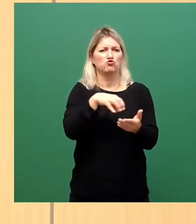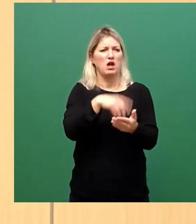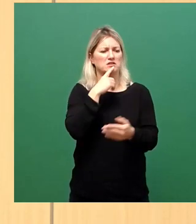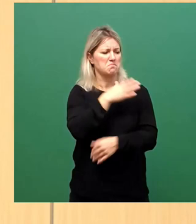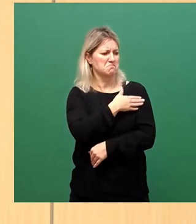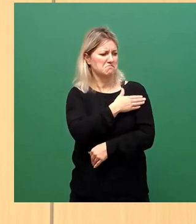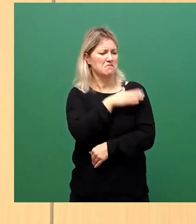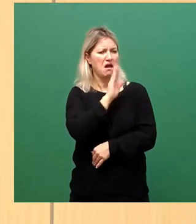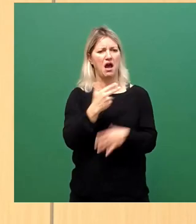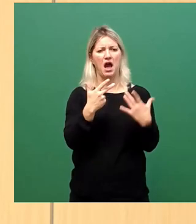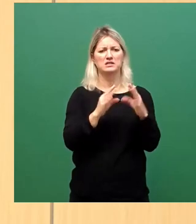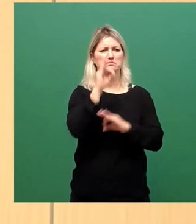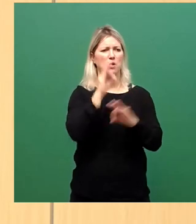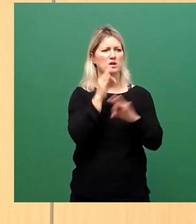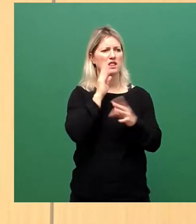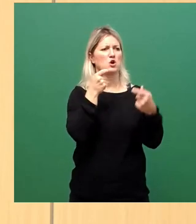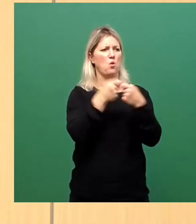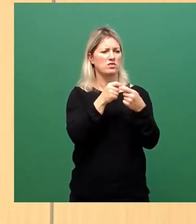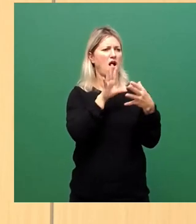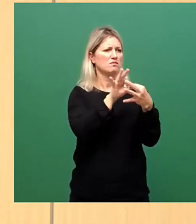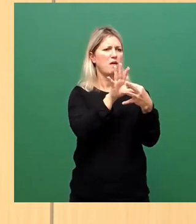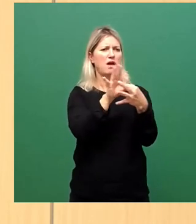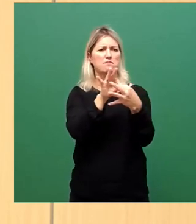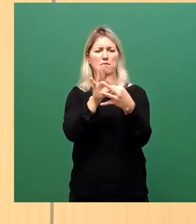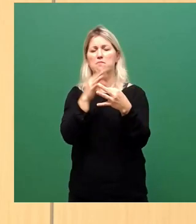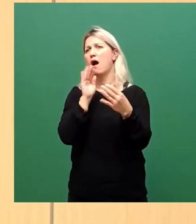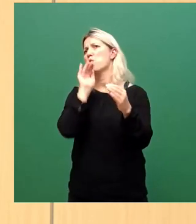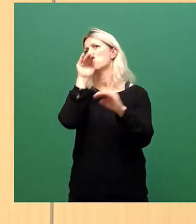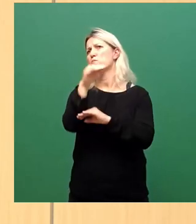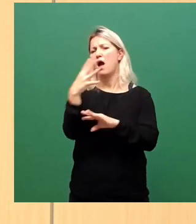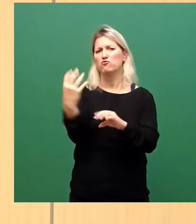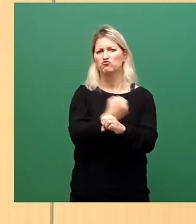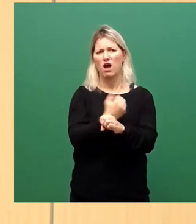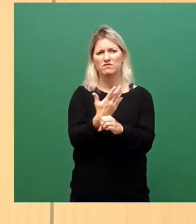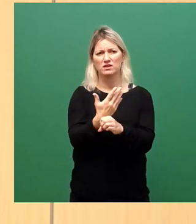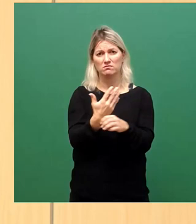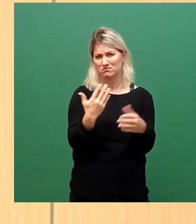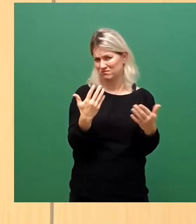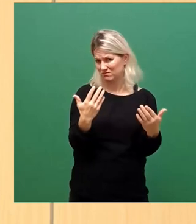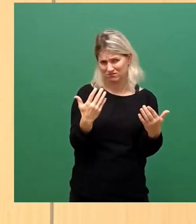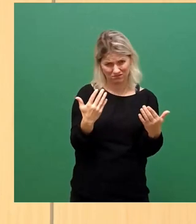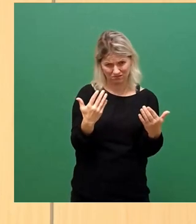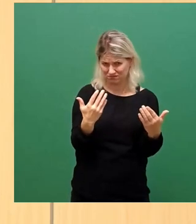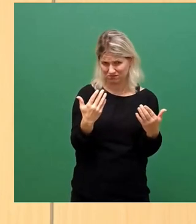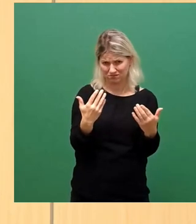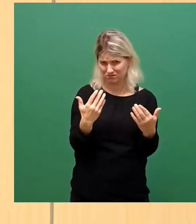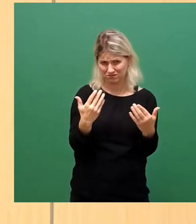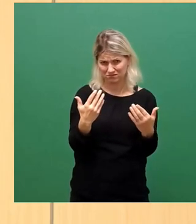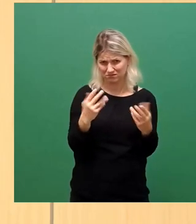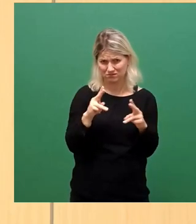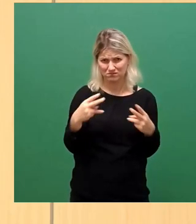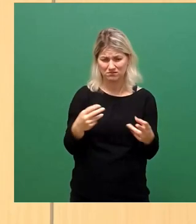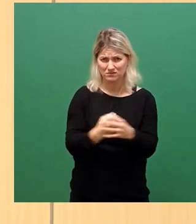Kontaktaufnahmen sogar übererfüllen würde. Nein, das tut sie nicht. Wir schaffen es jetzt, dass alle